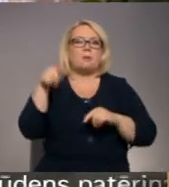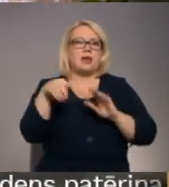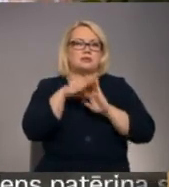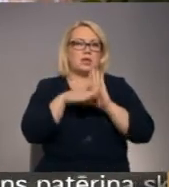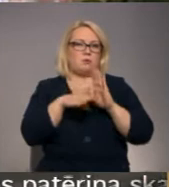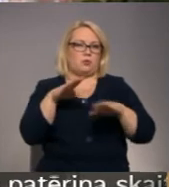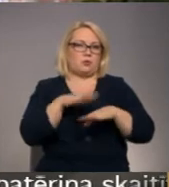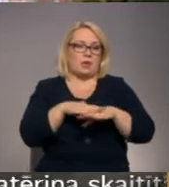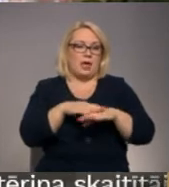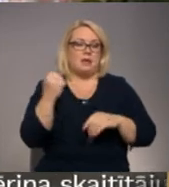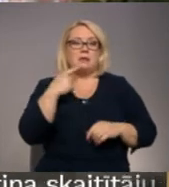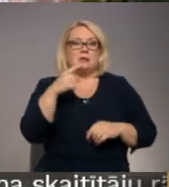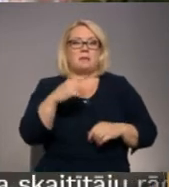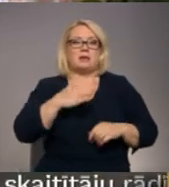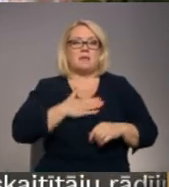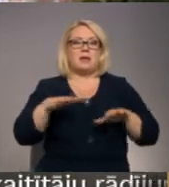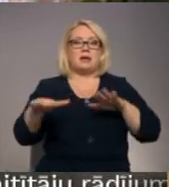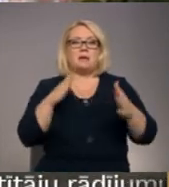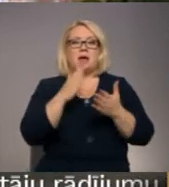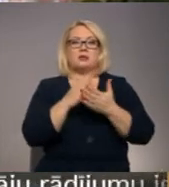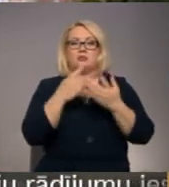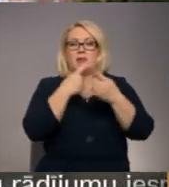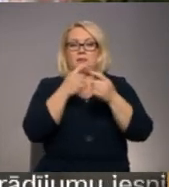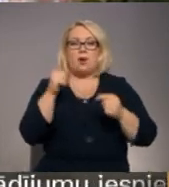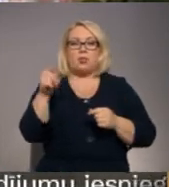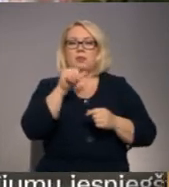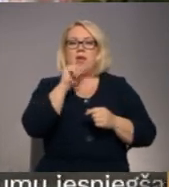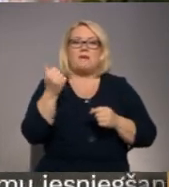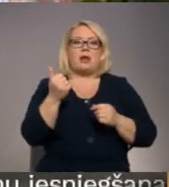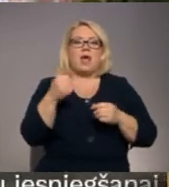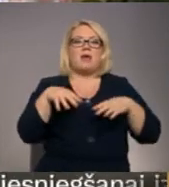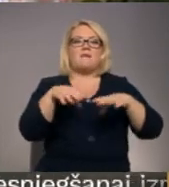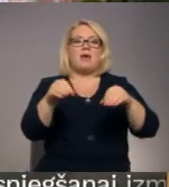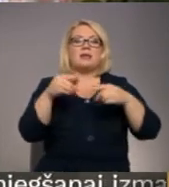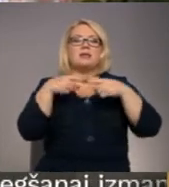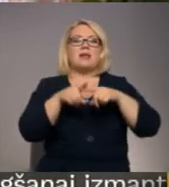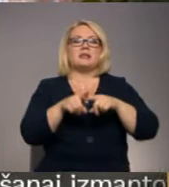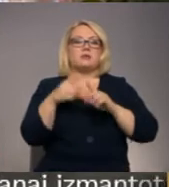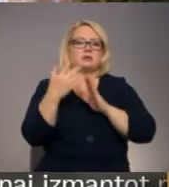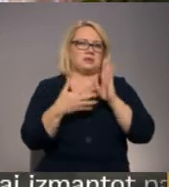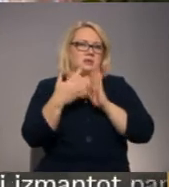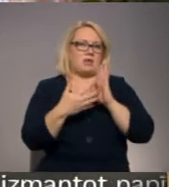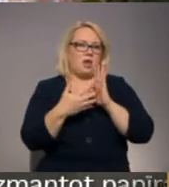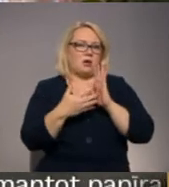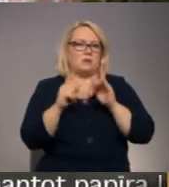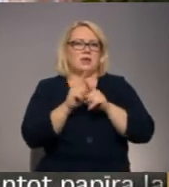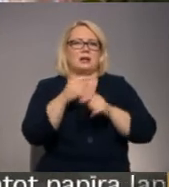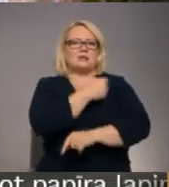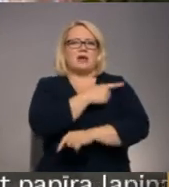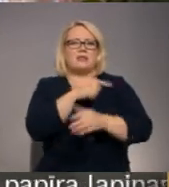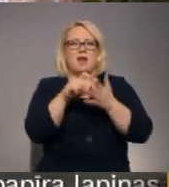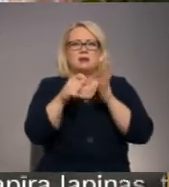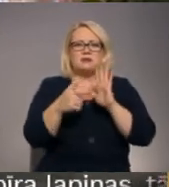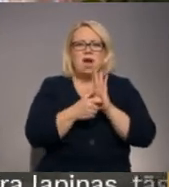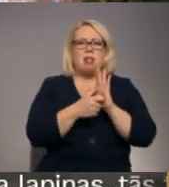manā rīcībā aizlažās informācijas, tur nebija iespējams veikt šos tehniskos rīcinājumus sanitārijām talpām